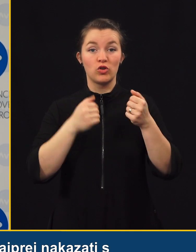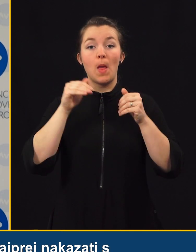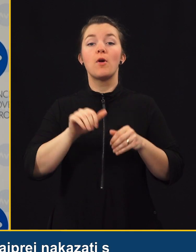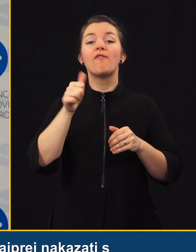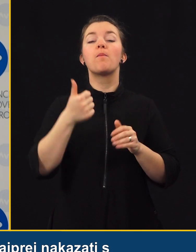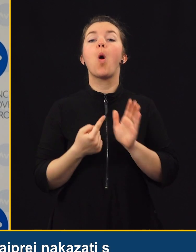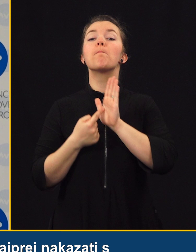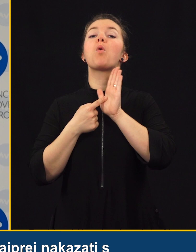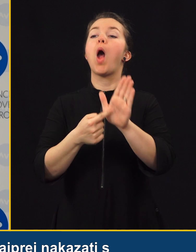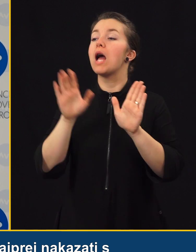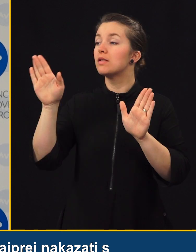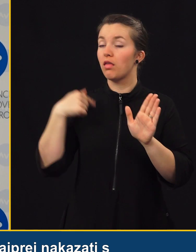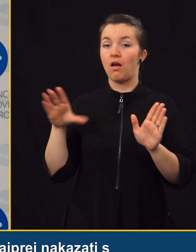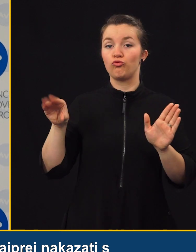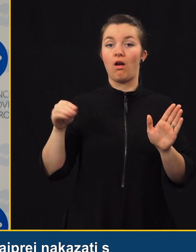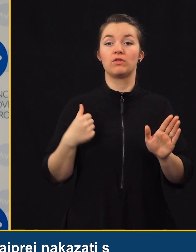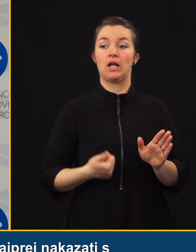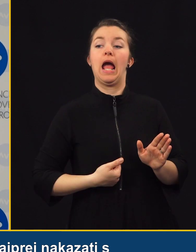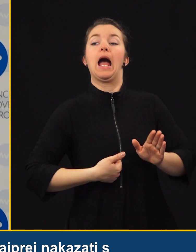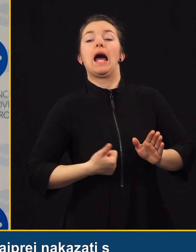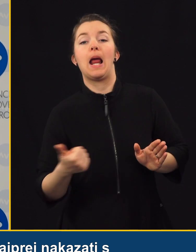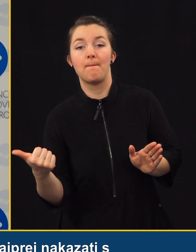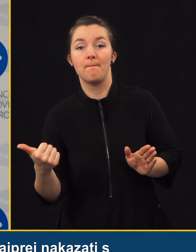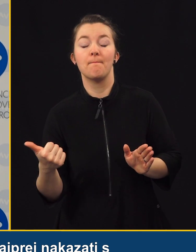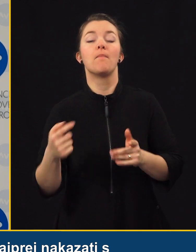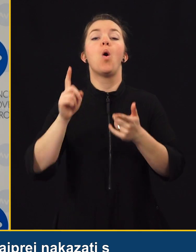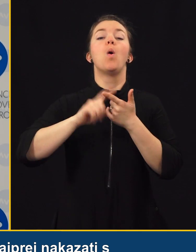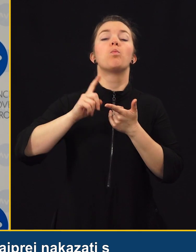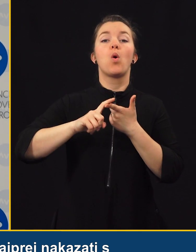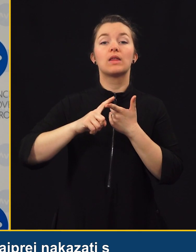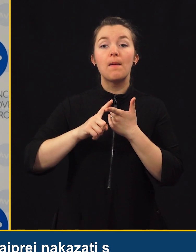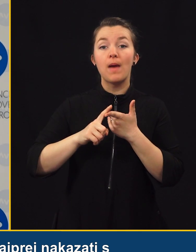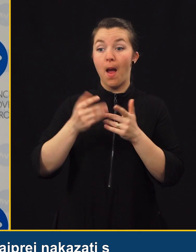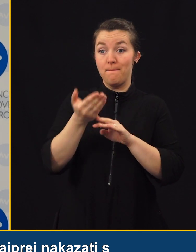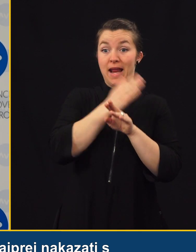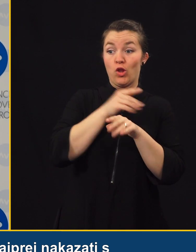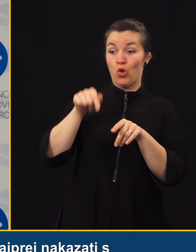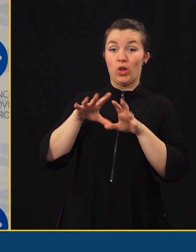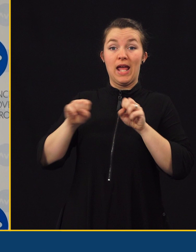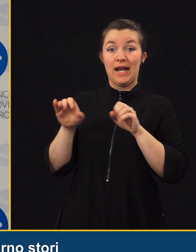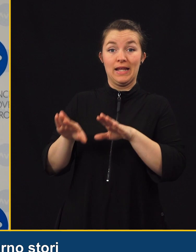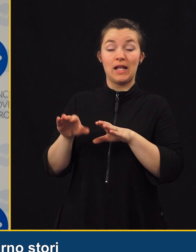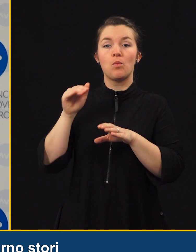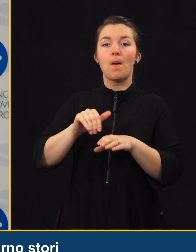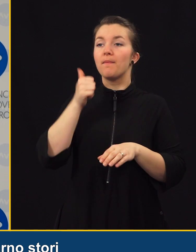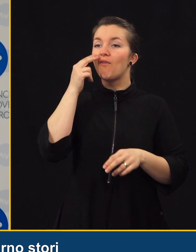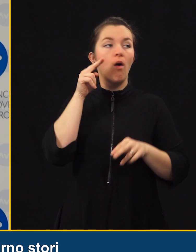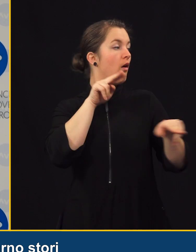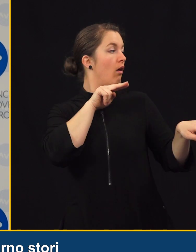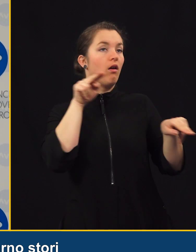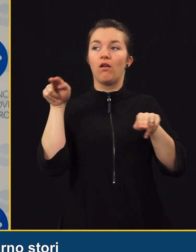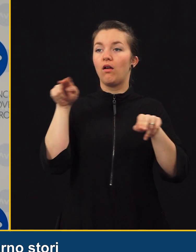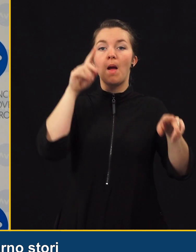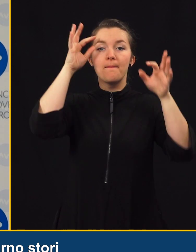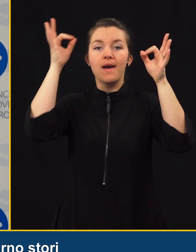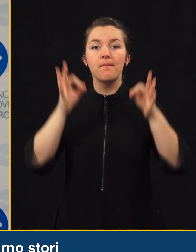prvo nakazati za smernim kazalcem, hkrati pa se mora potem še predem pa to naredi, prepričati,